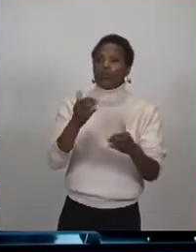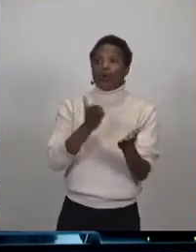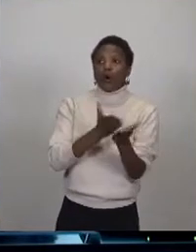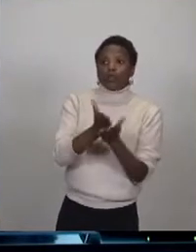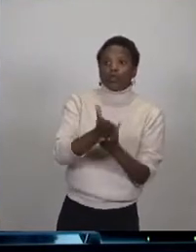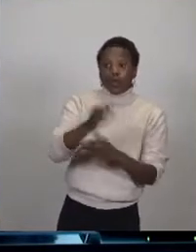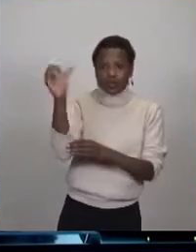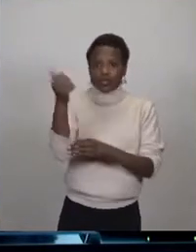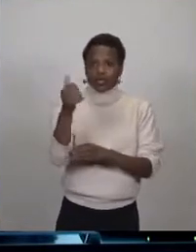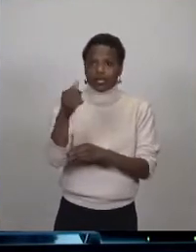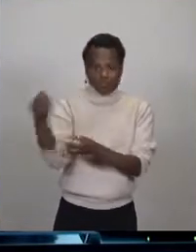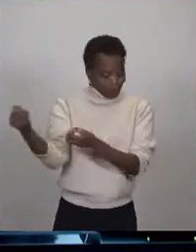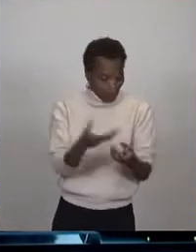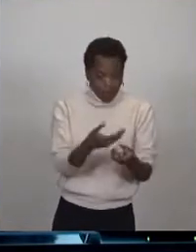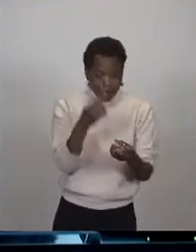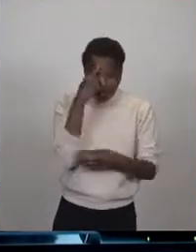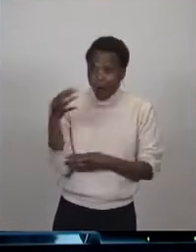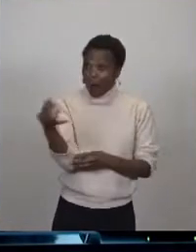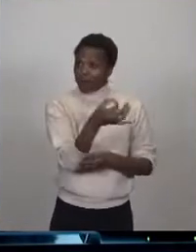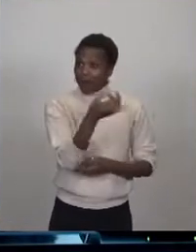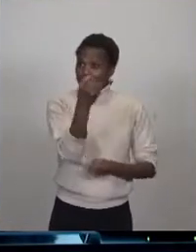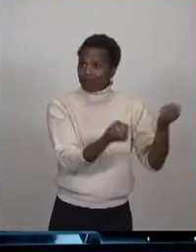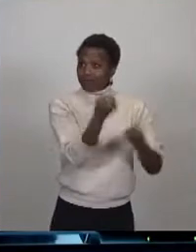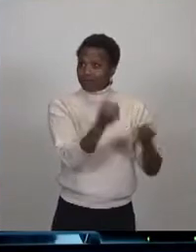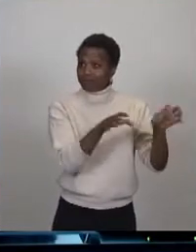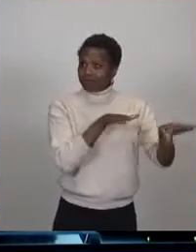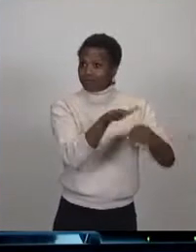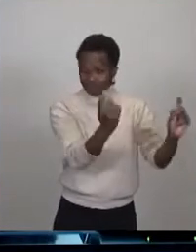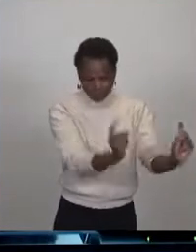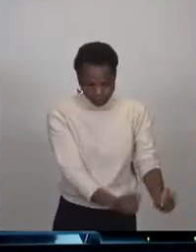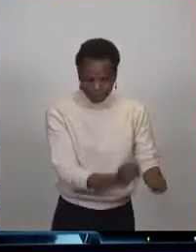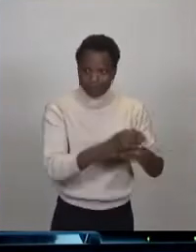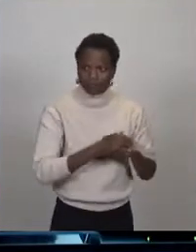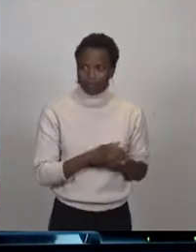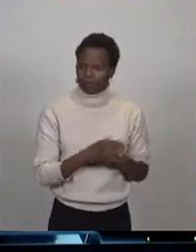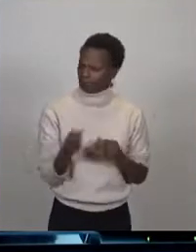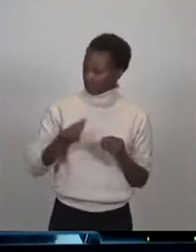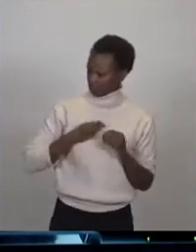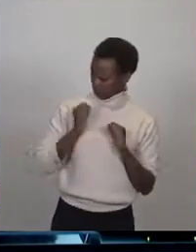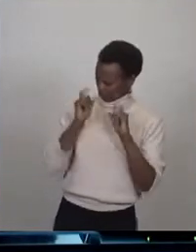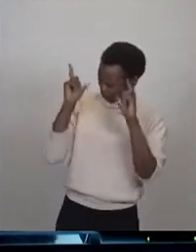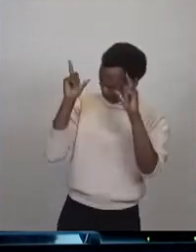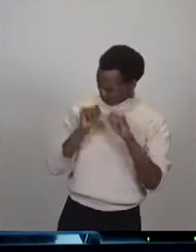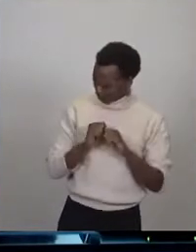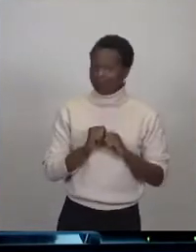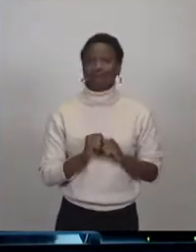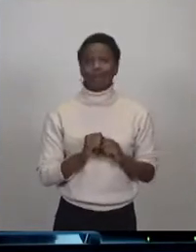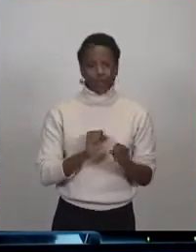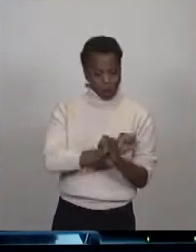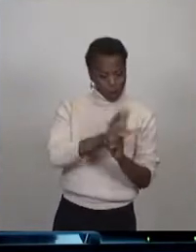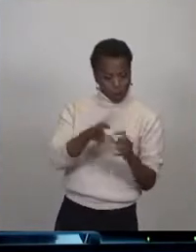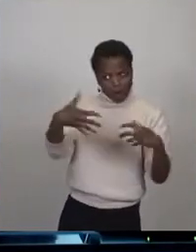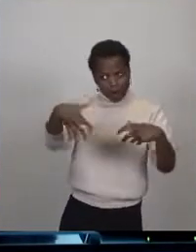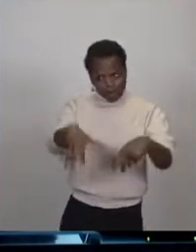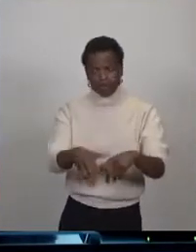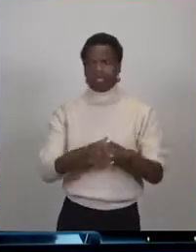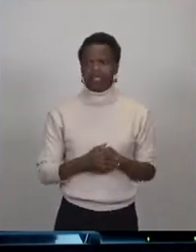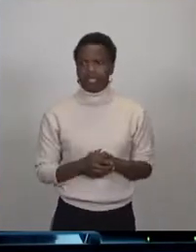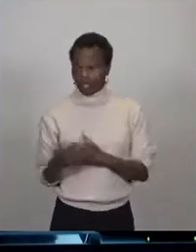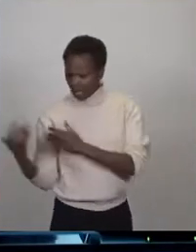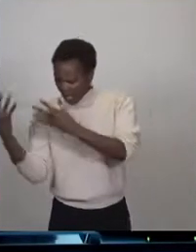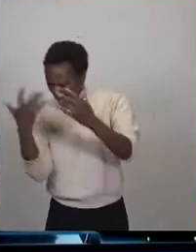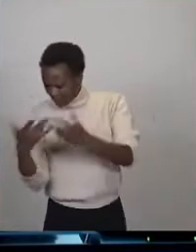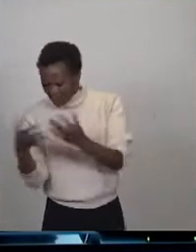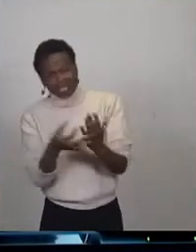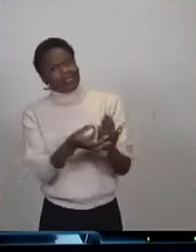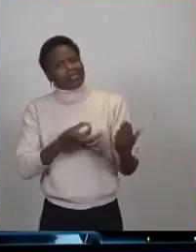Ce qui m'étonne profondément, c'est qu'entre les chiffres de la métropole d'après Covid, où nous étions à plus 5% de circulation